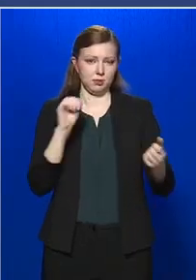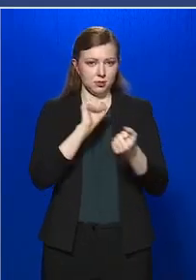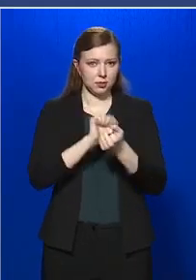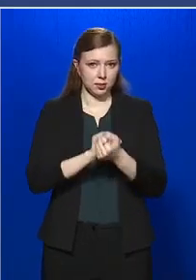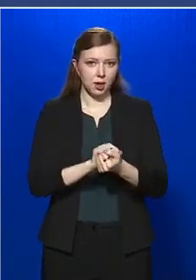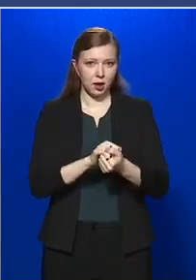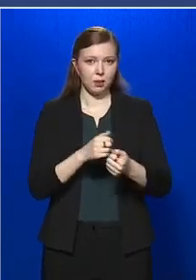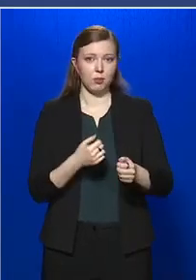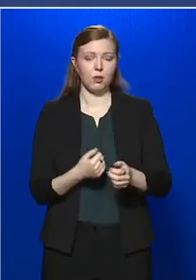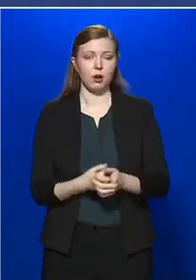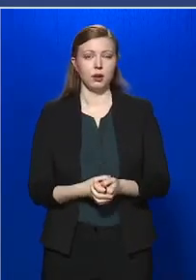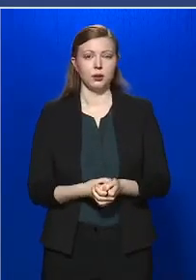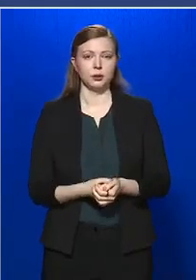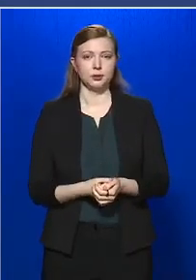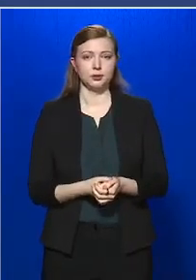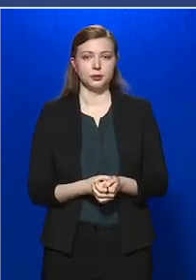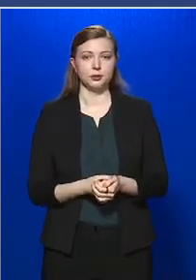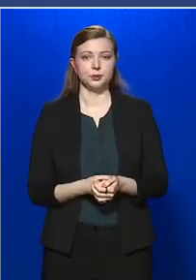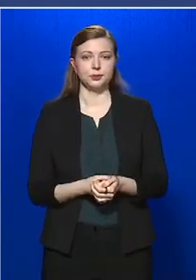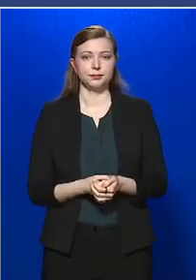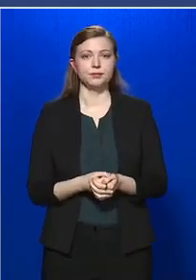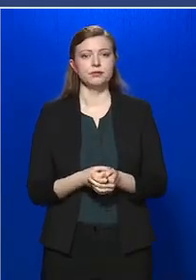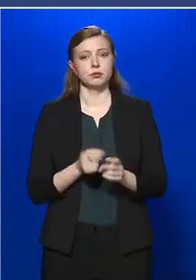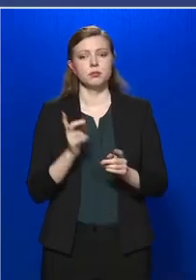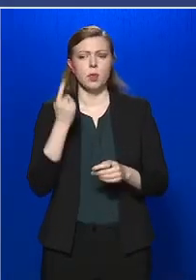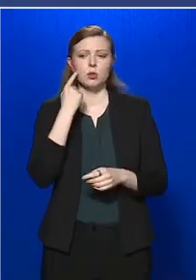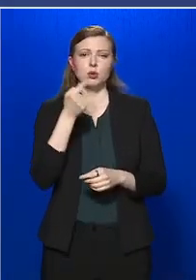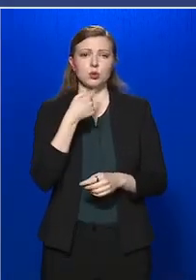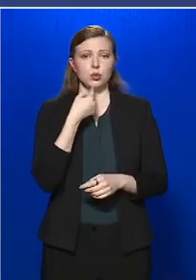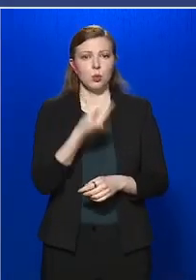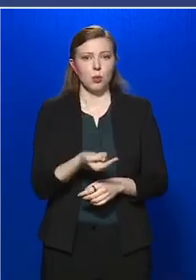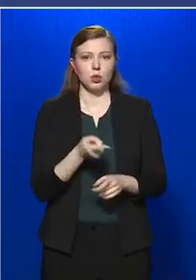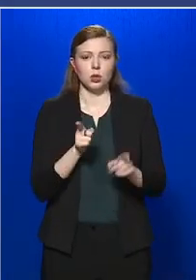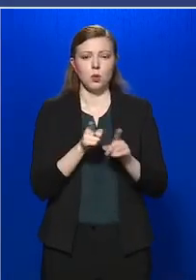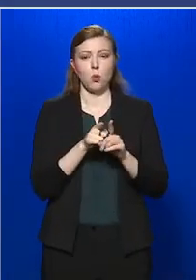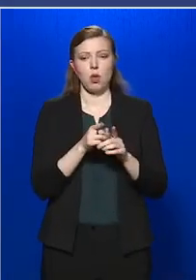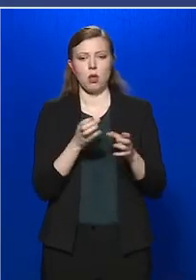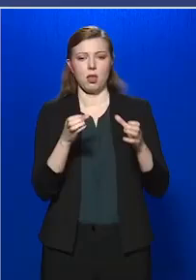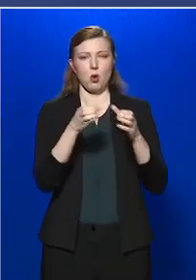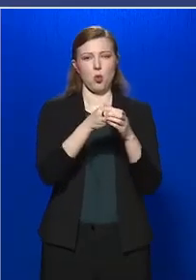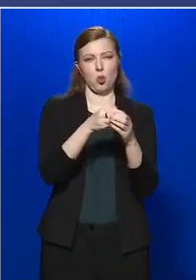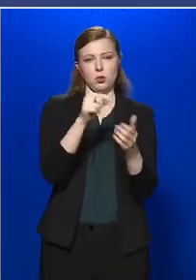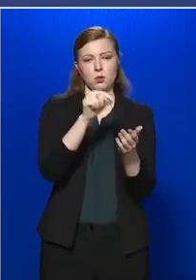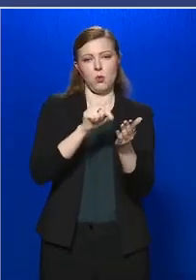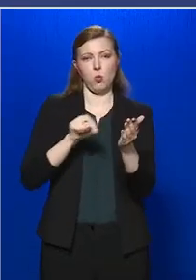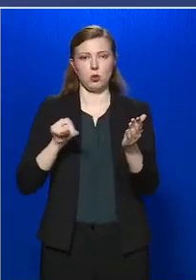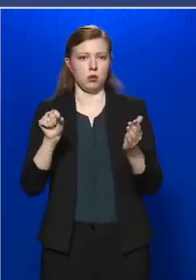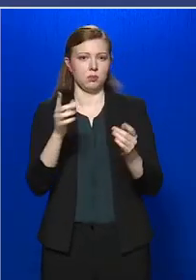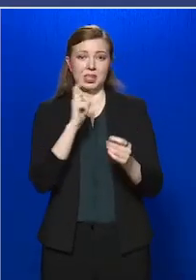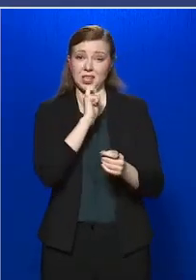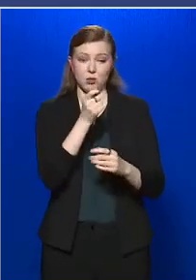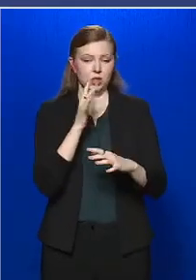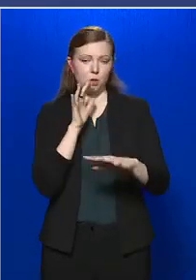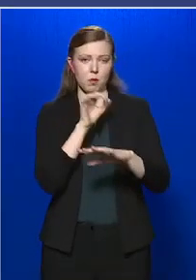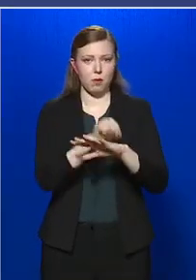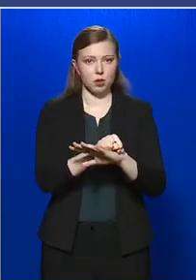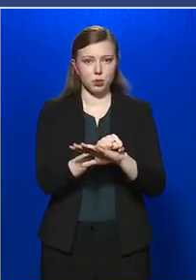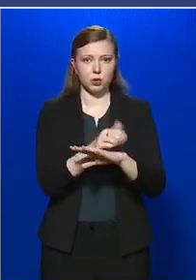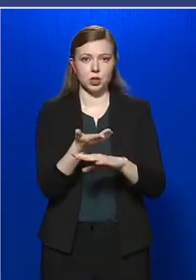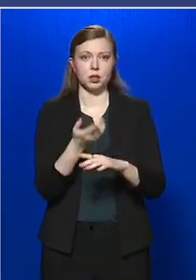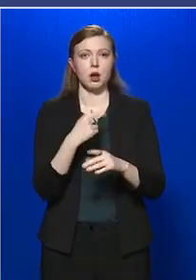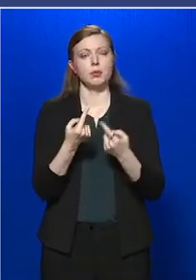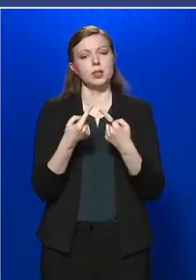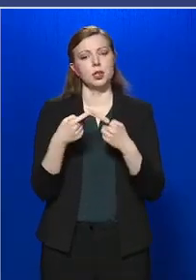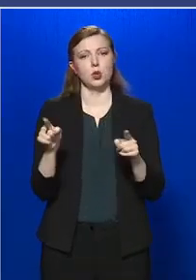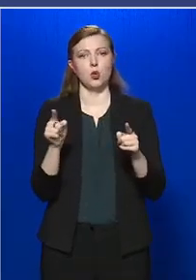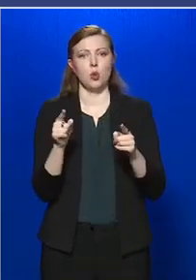a száma, és azt mondhatom, hogy olyan góczpontokat nem sikerült még beazonosítani, ami egy